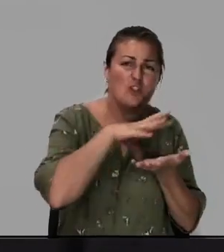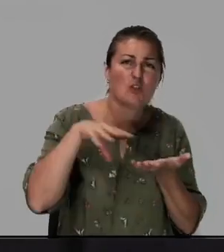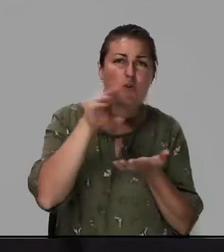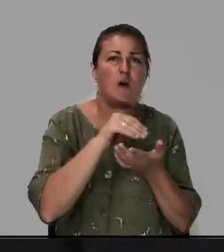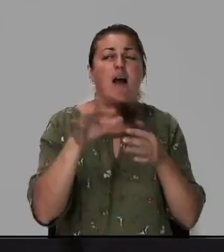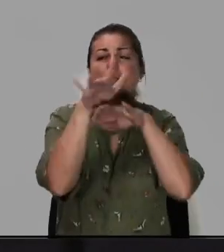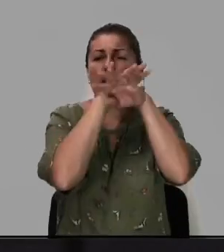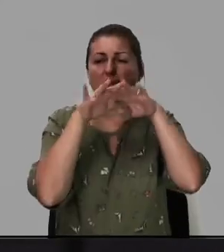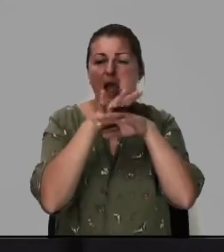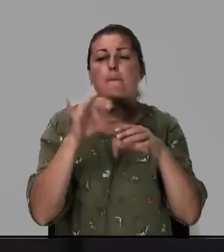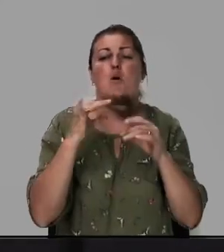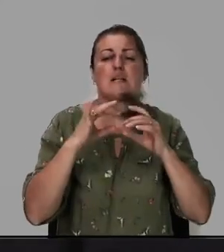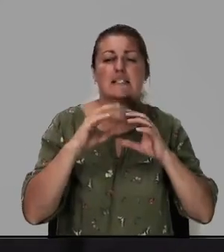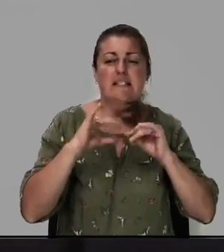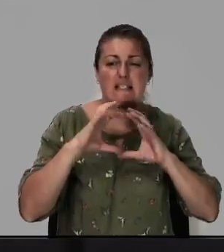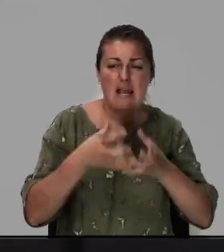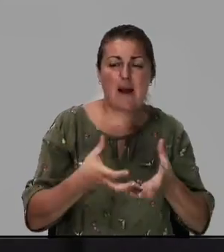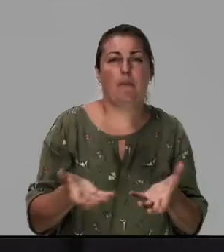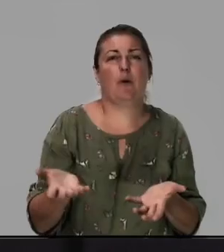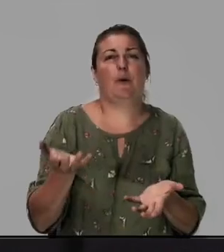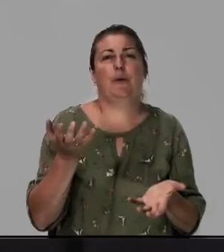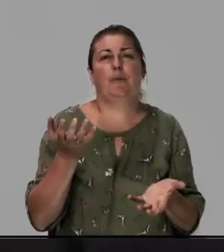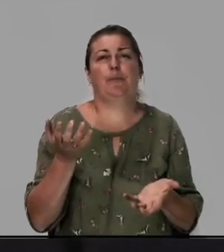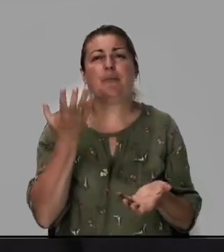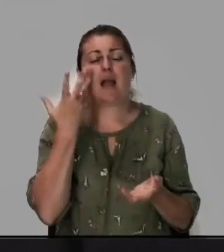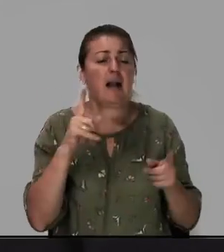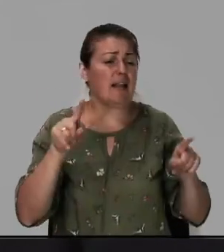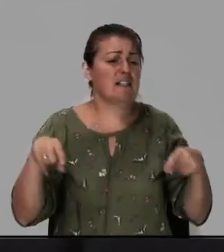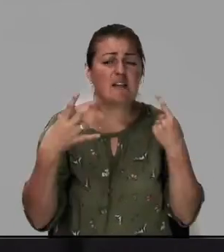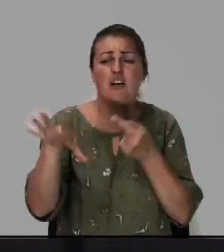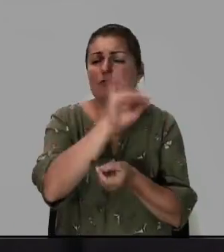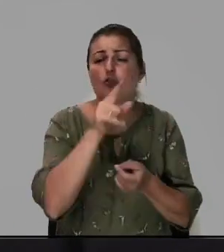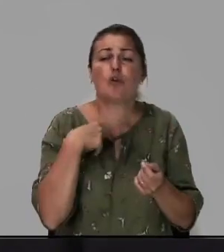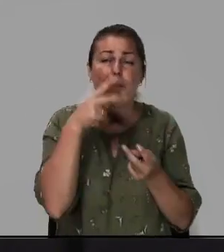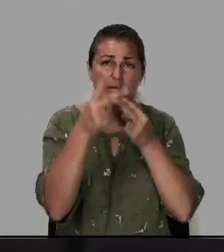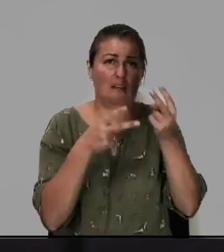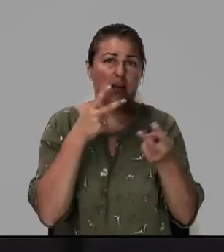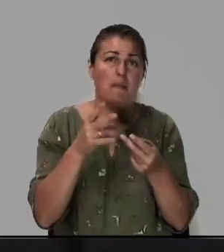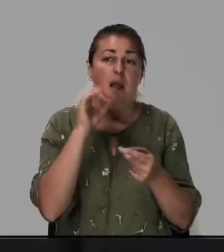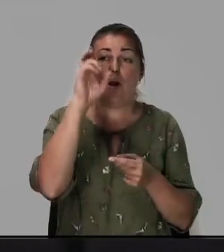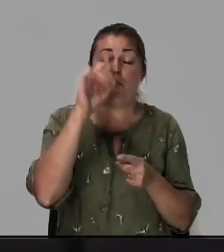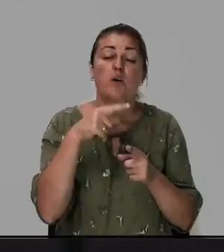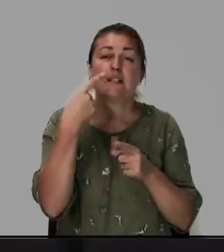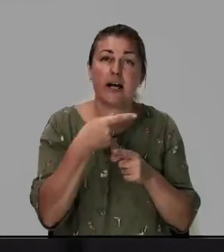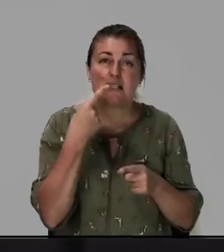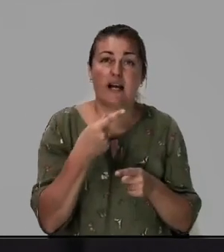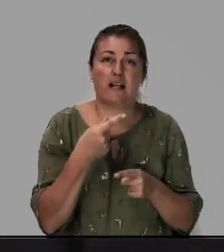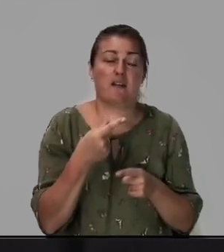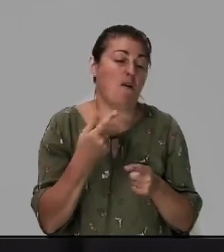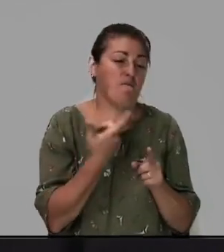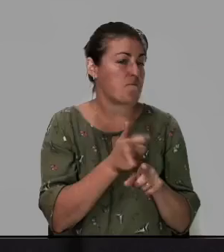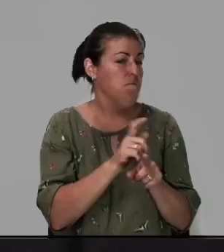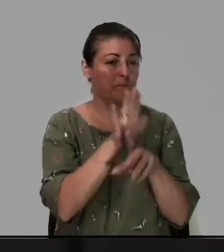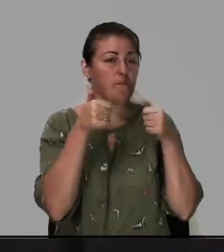небо и землю, когда сотворил все, что мы видим, и Бог сказал весьма хорошо.